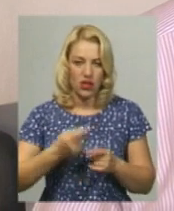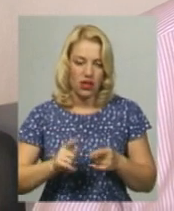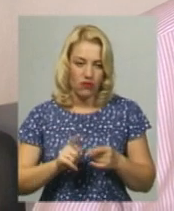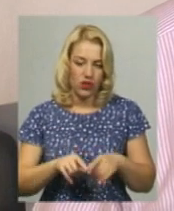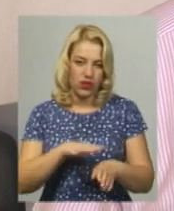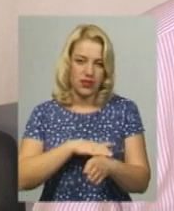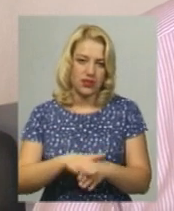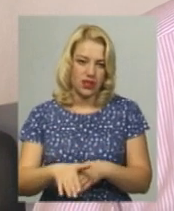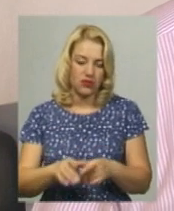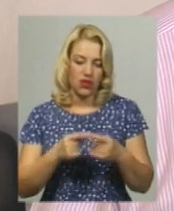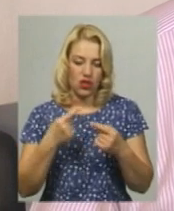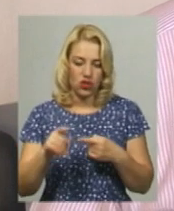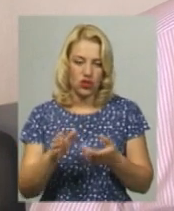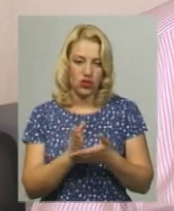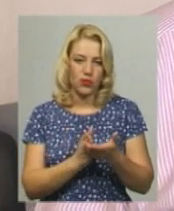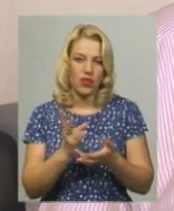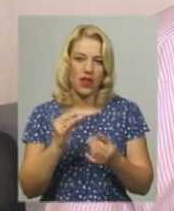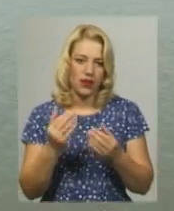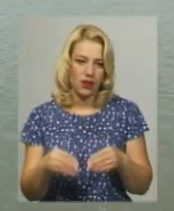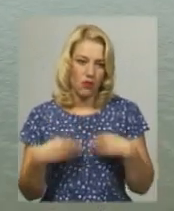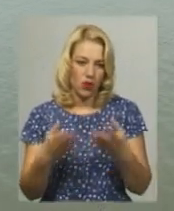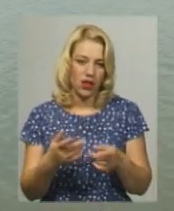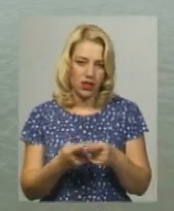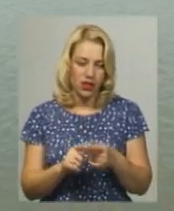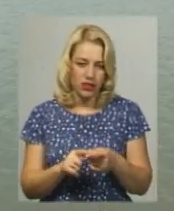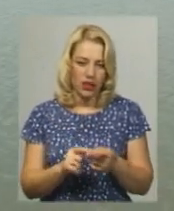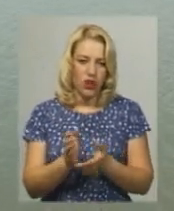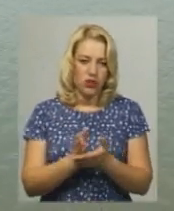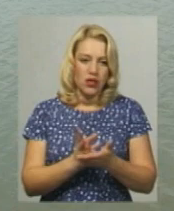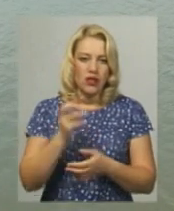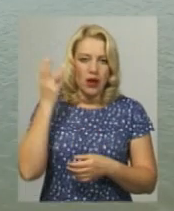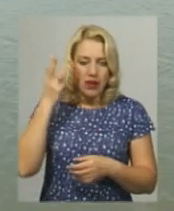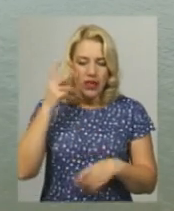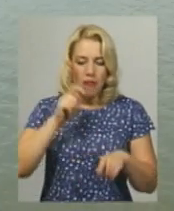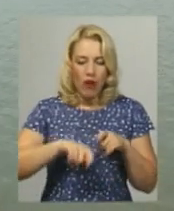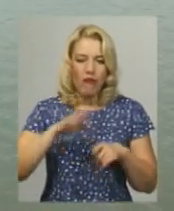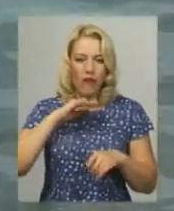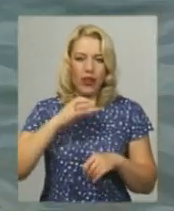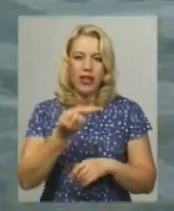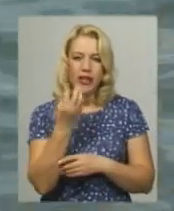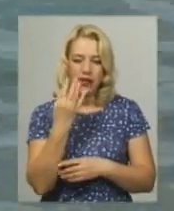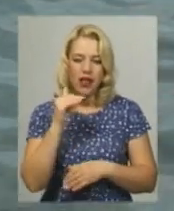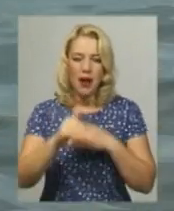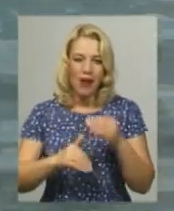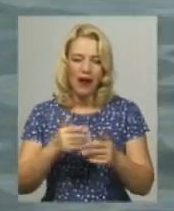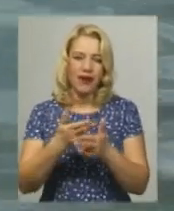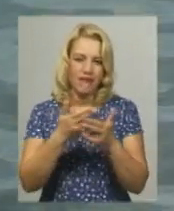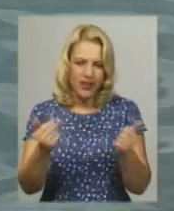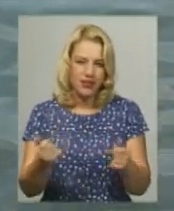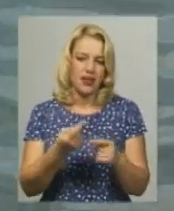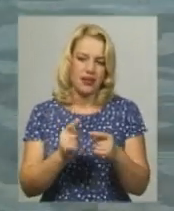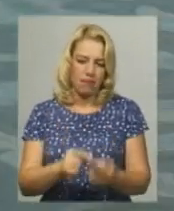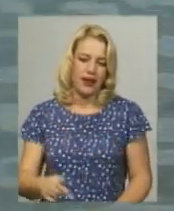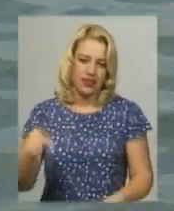здійснюють інші служби, на які покладені ці функції. Нагадаю, на Хмельниччині перевірили воду на 14 пляжах та визнали їх придатними для